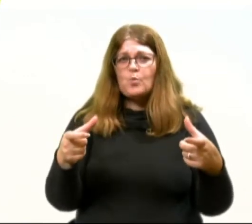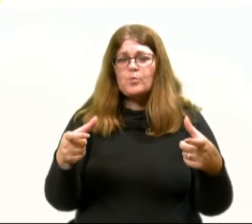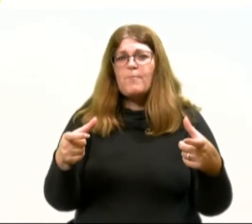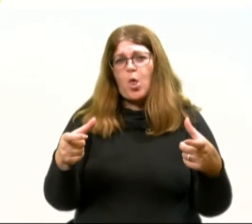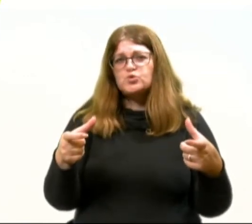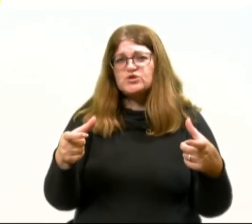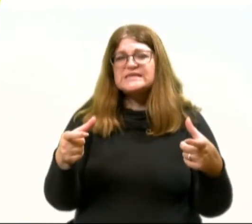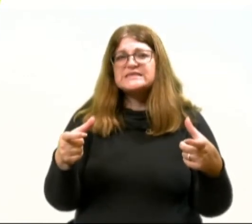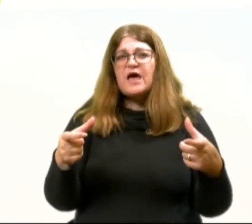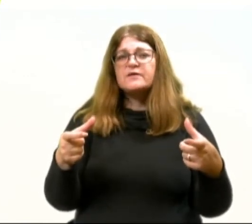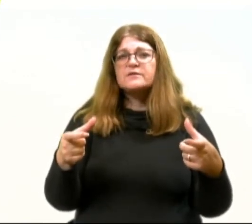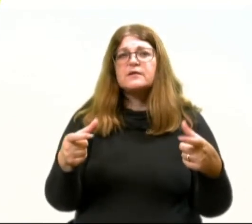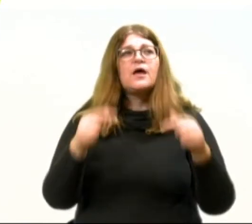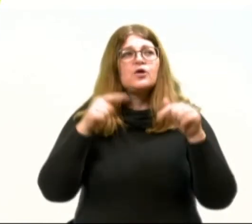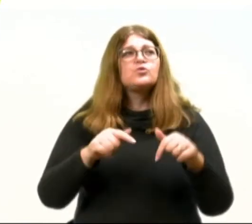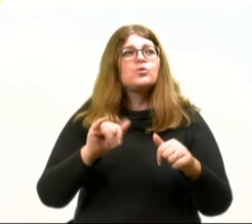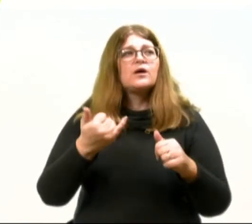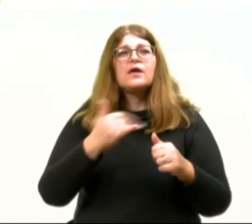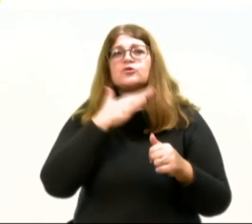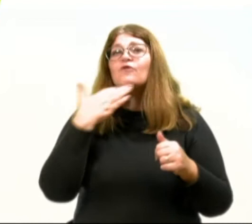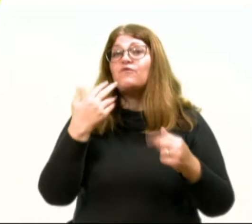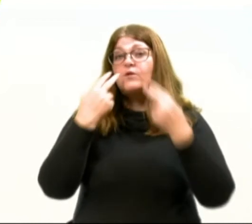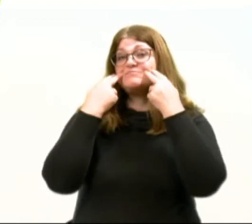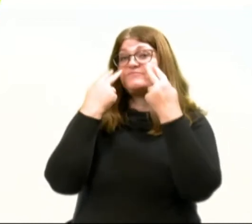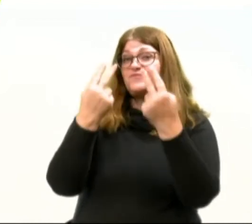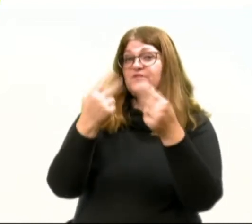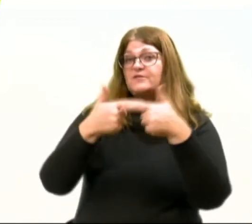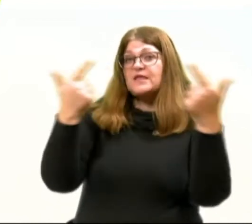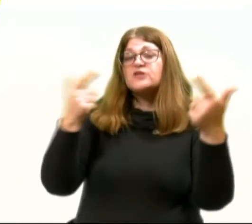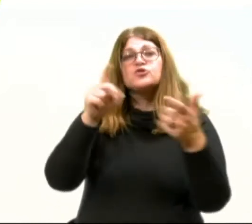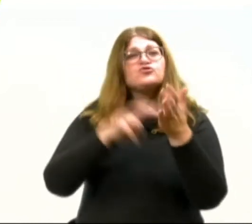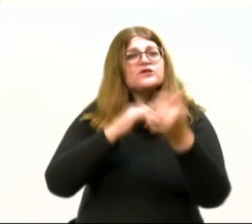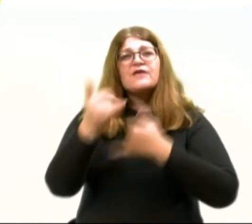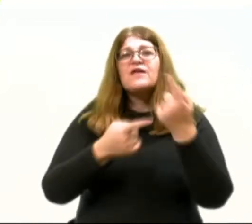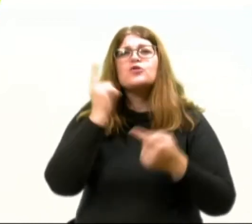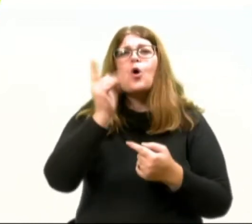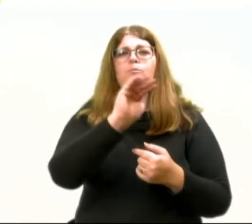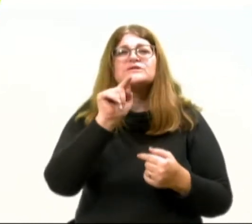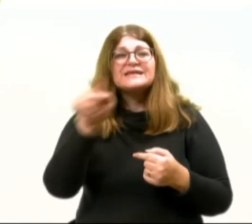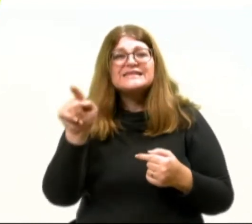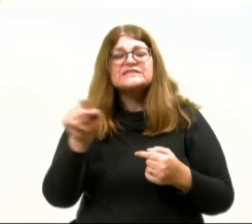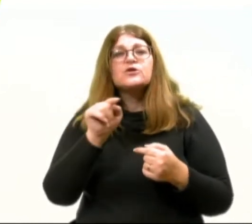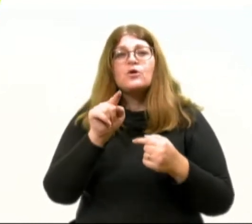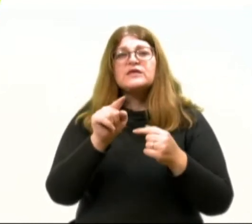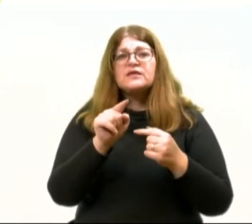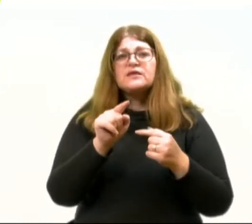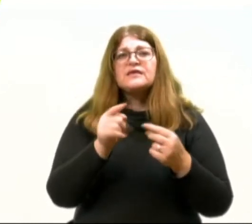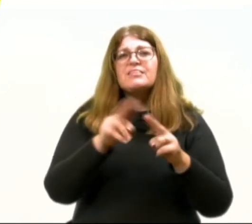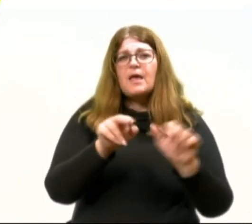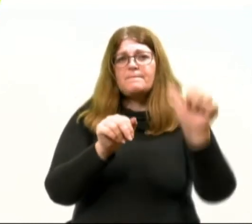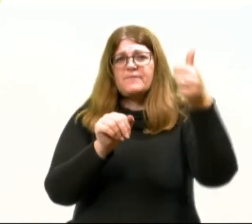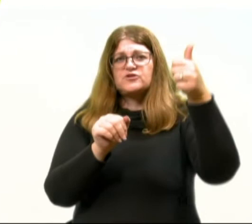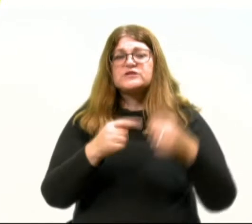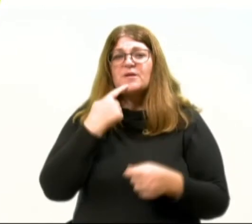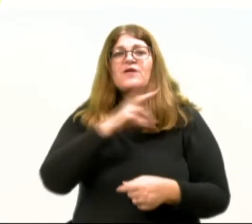Tukaj je dovolj nazorno vidno, da so še vedno opozorila tista, ki so v spredju, torej se